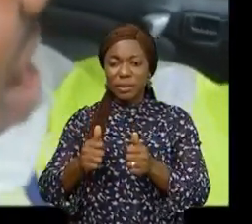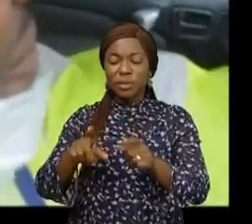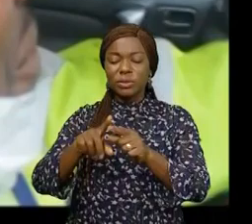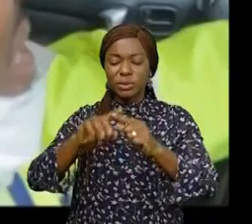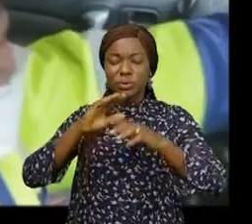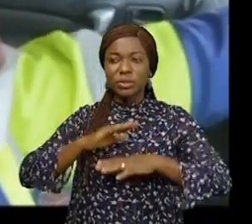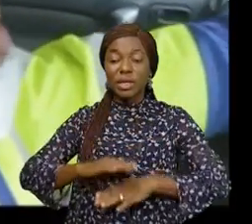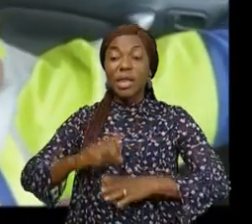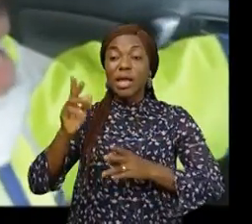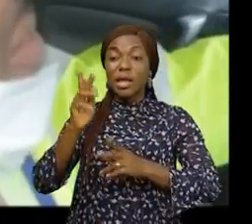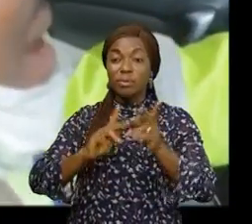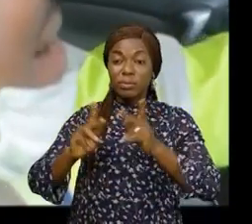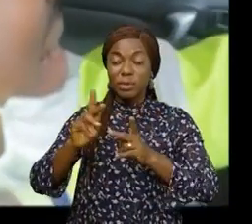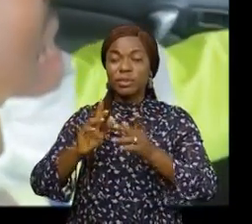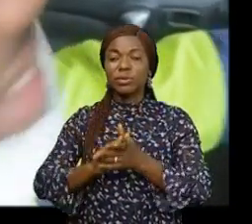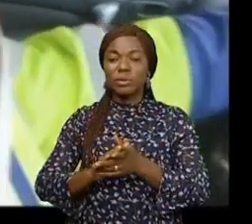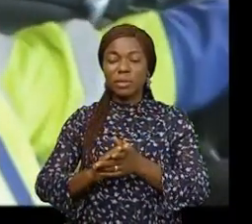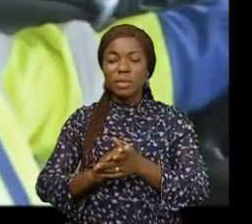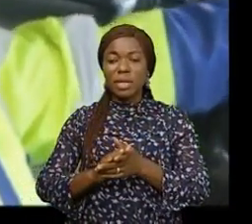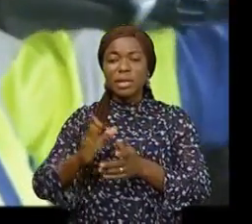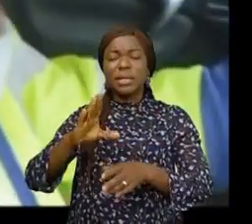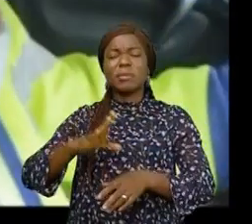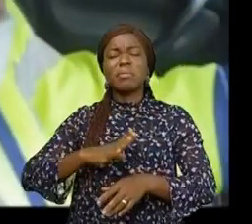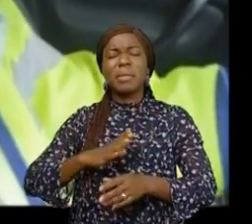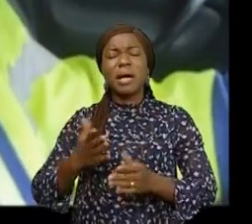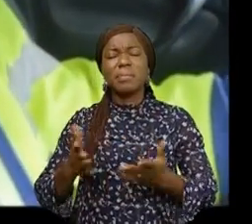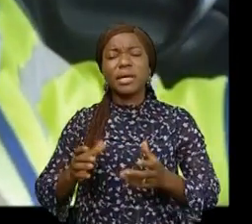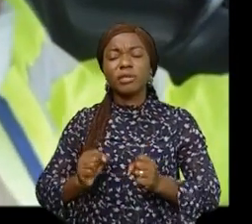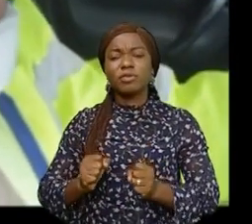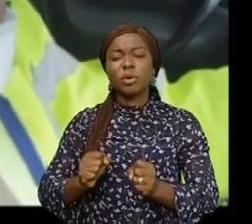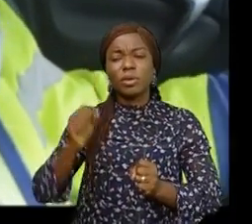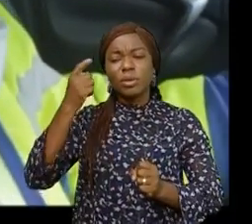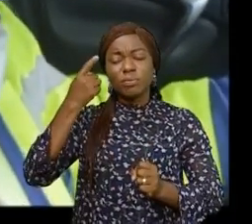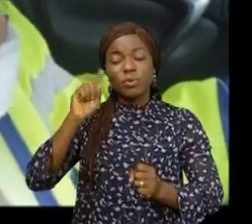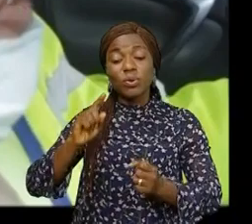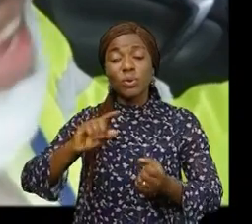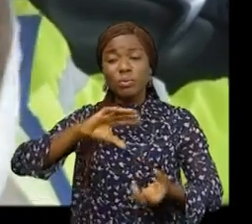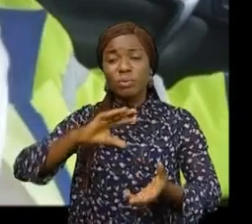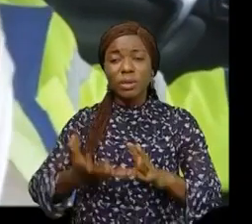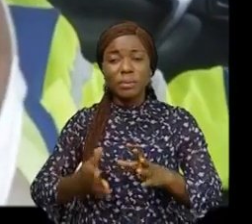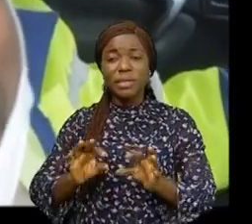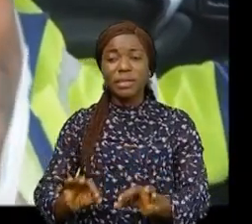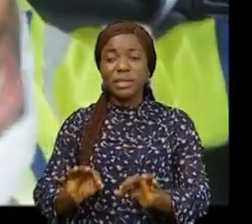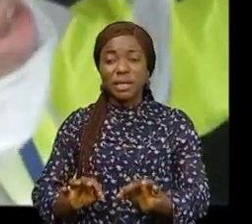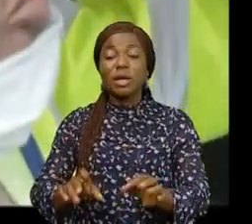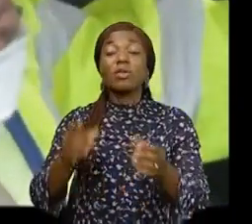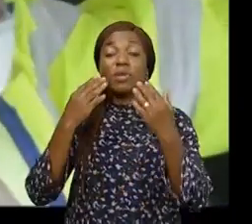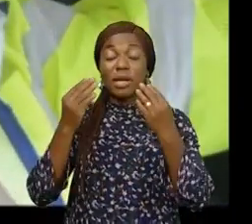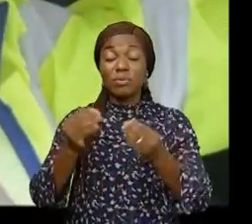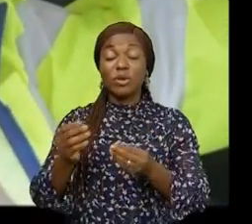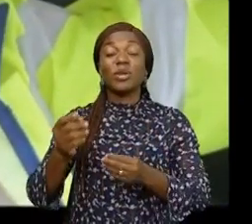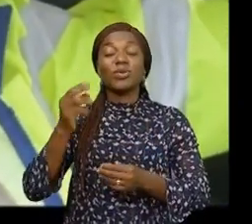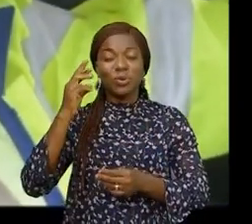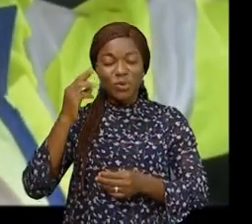étant donné que la population des gômes en avait marre, des tremblements des terres et tu et tout. Et là, présentement, nous réalisons que les autorités c ici les nôtres.